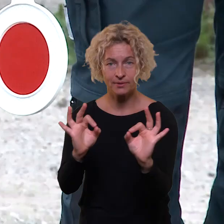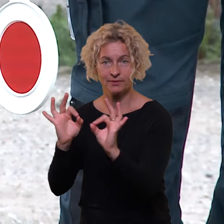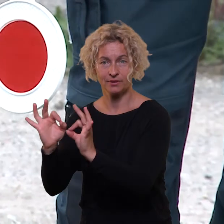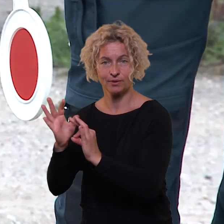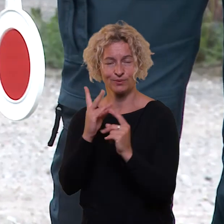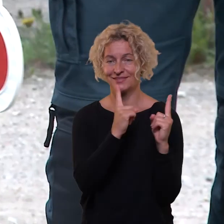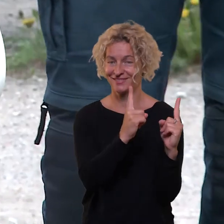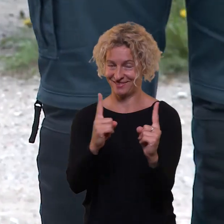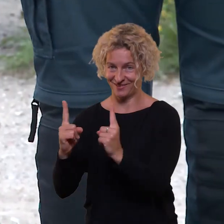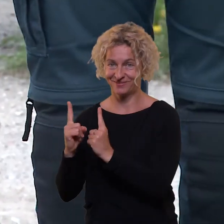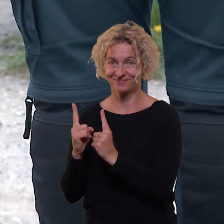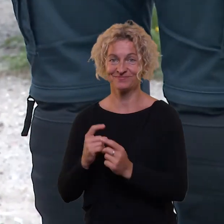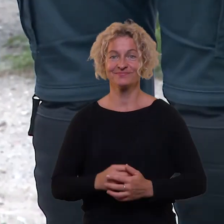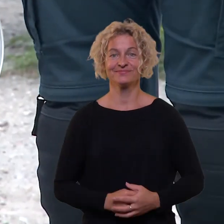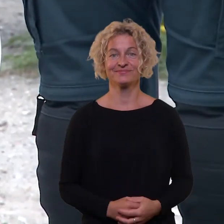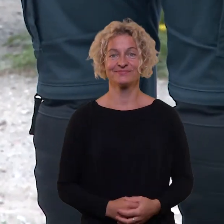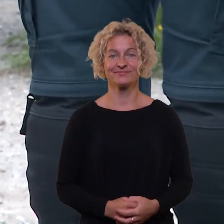būtų dar nusirsaugos.